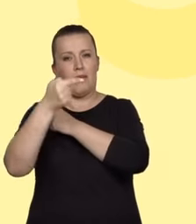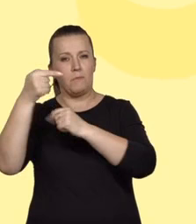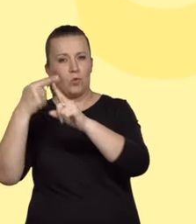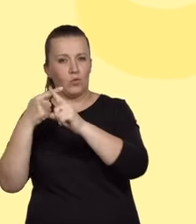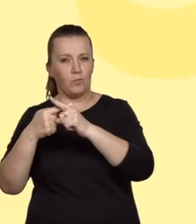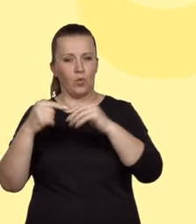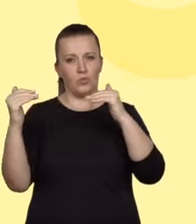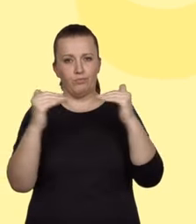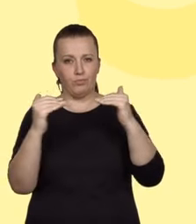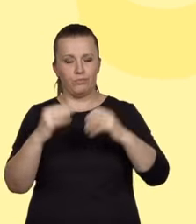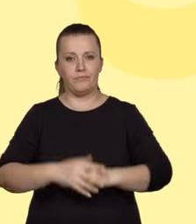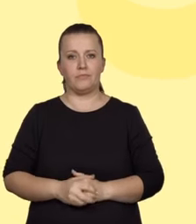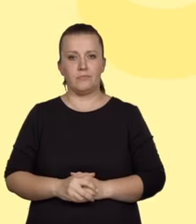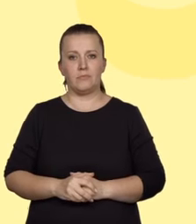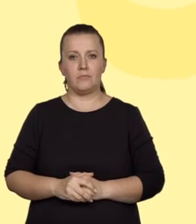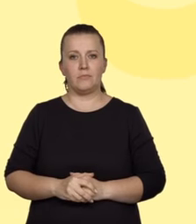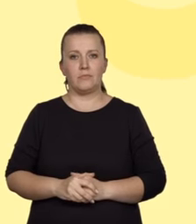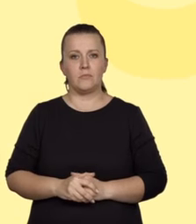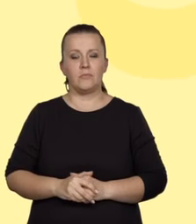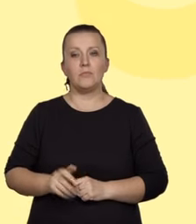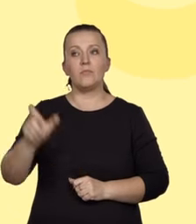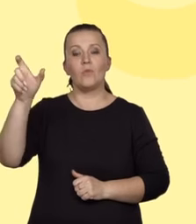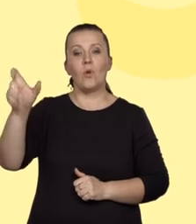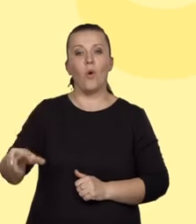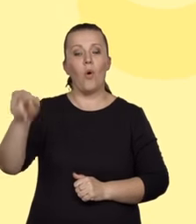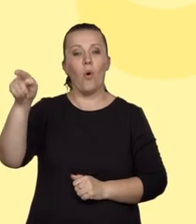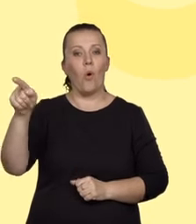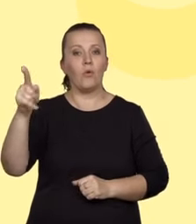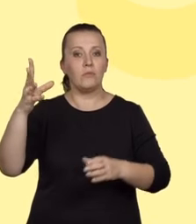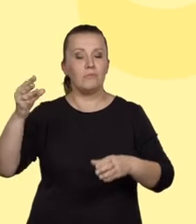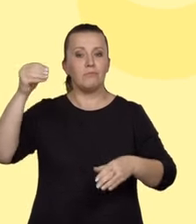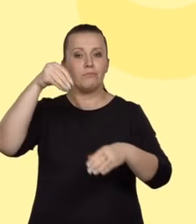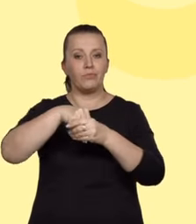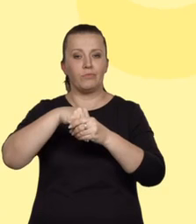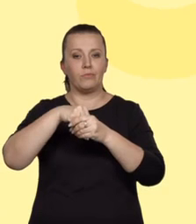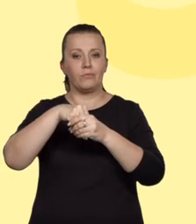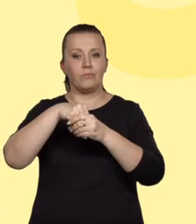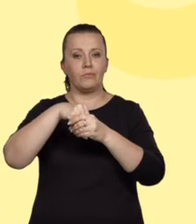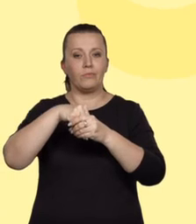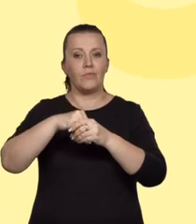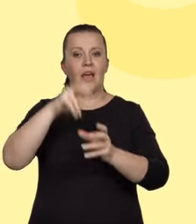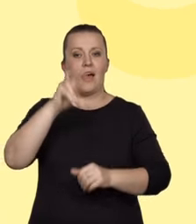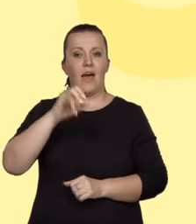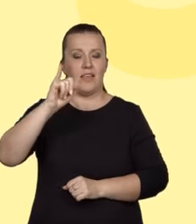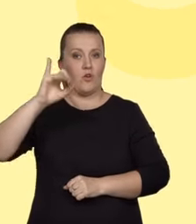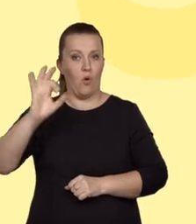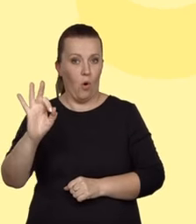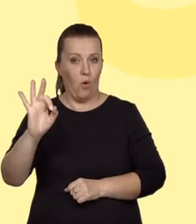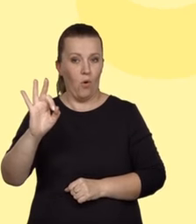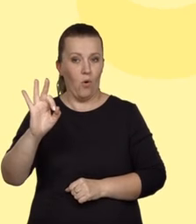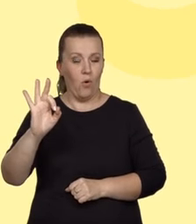rozwiązaniu zdający uwzględnił jedynie fakt, że kwas jodowy 1, który jest elektrolitem w roztworze wodnym,